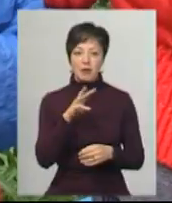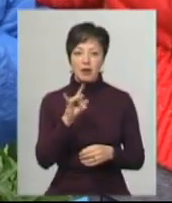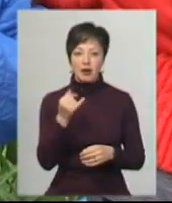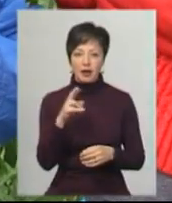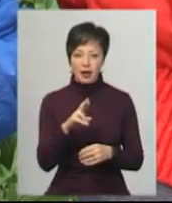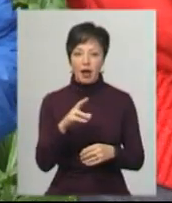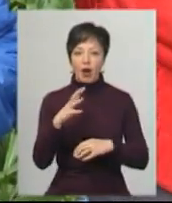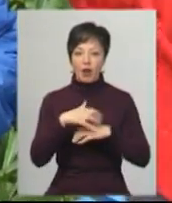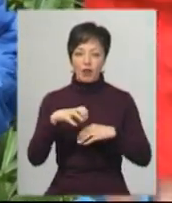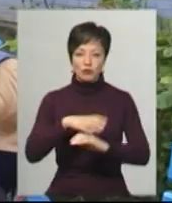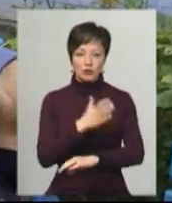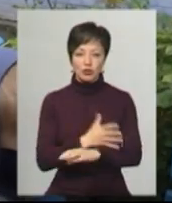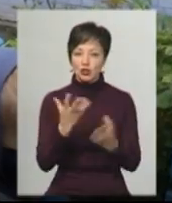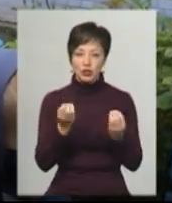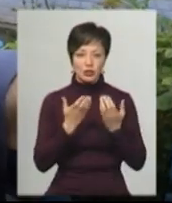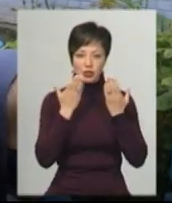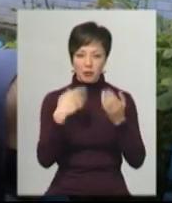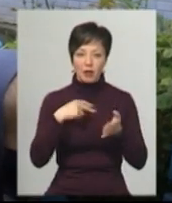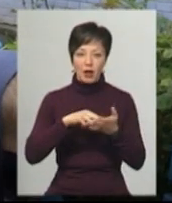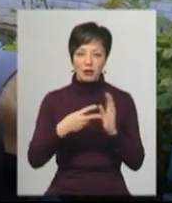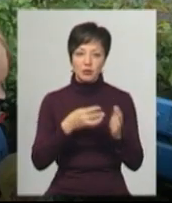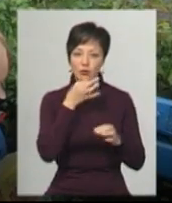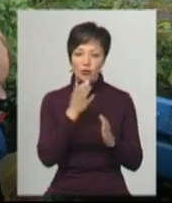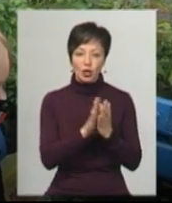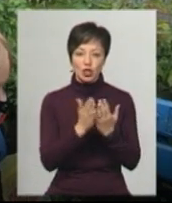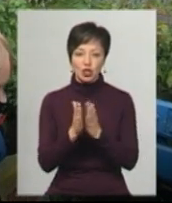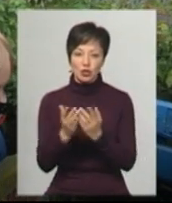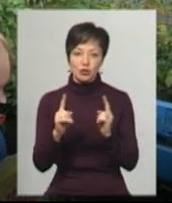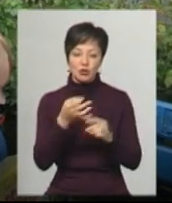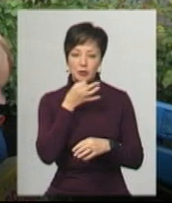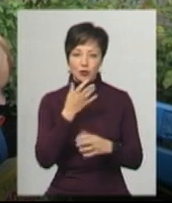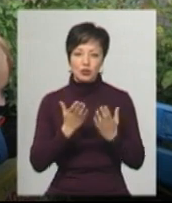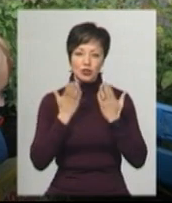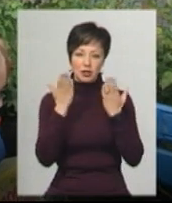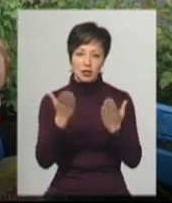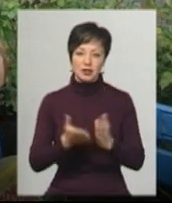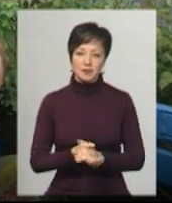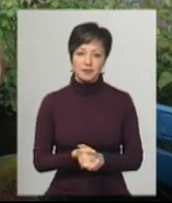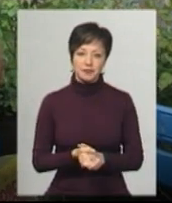котавчоботях ще не читала та планує. «Мені сподобались книжки, мені дуже подобається читати.